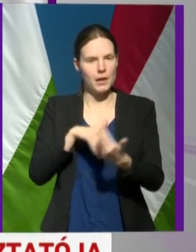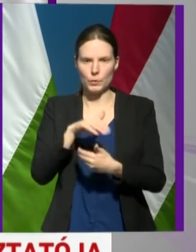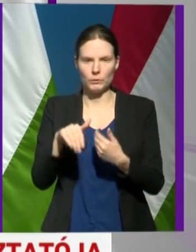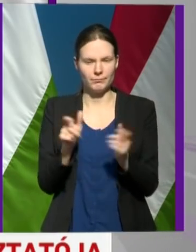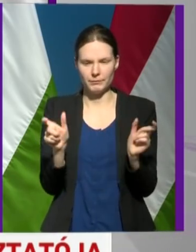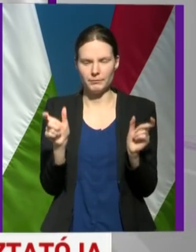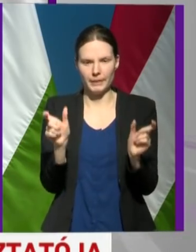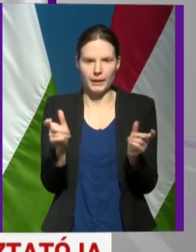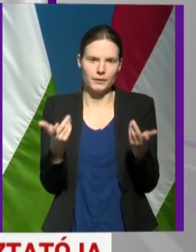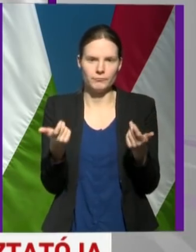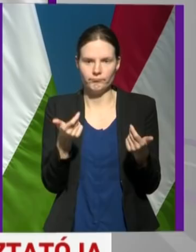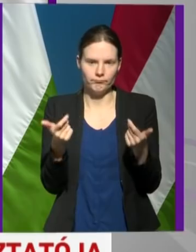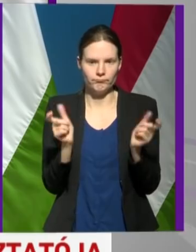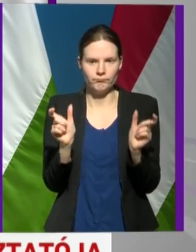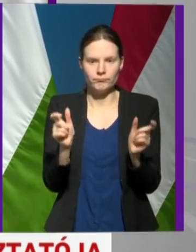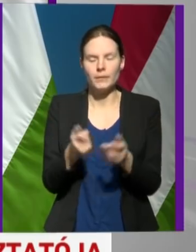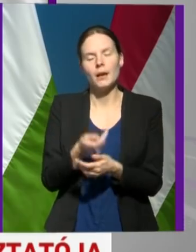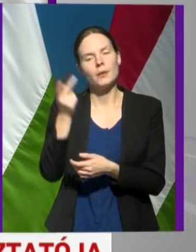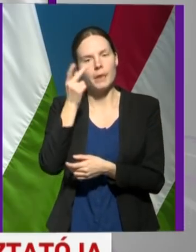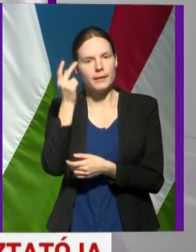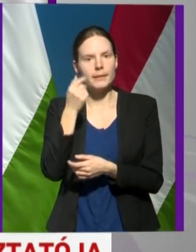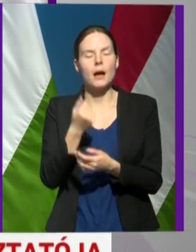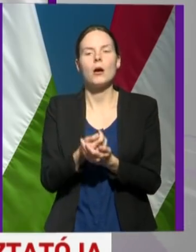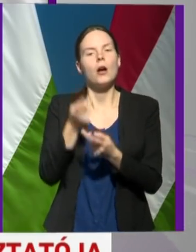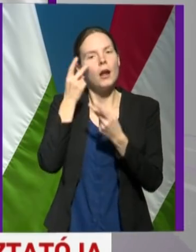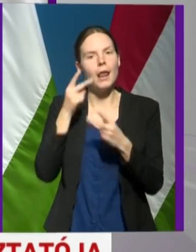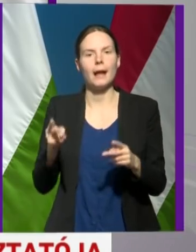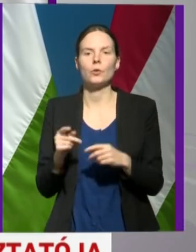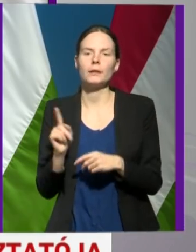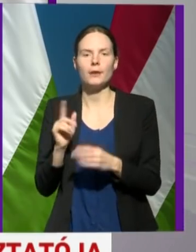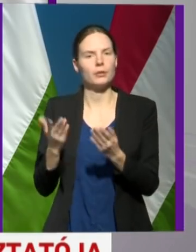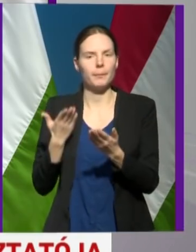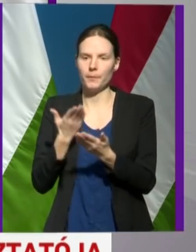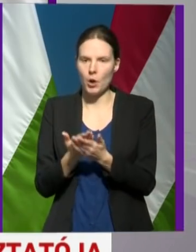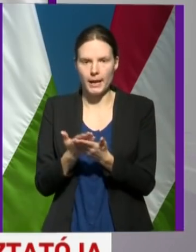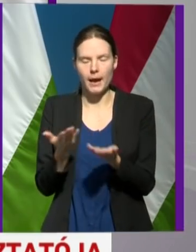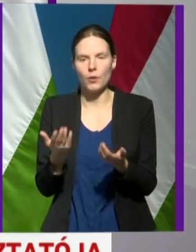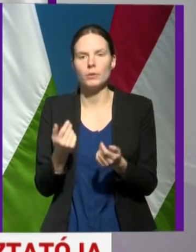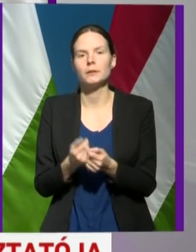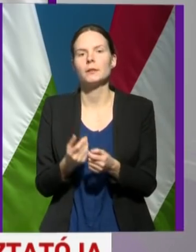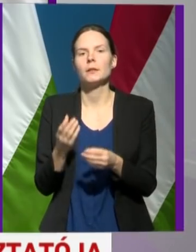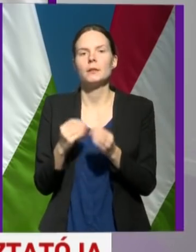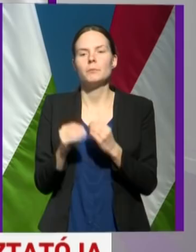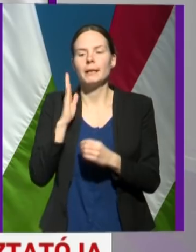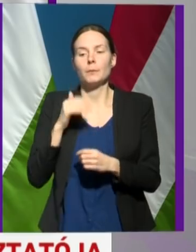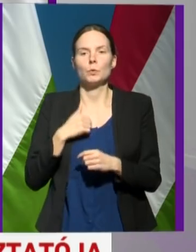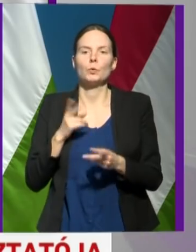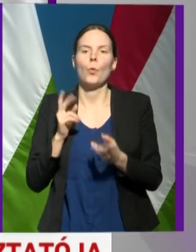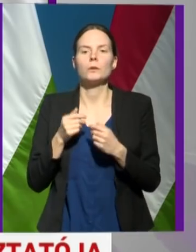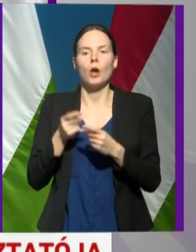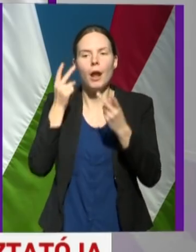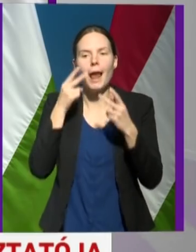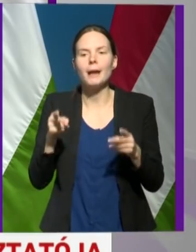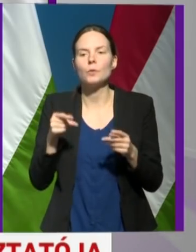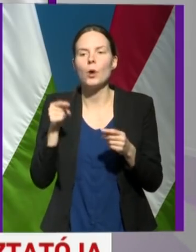Természetesen a látogatás nem ajánlott, hiszen nem tudjuk, hogy a látogató